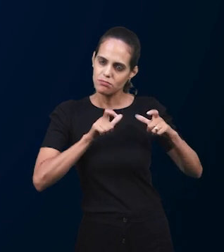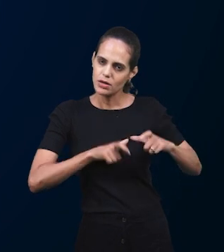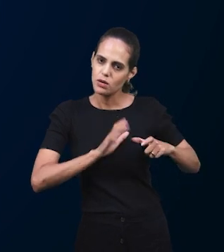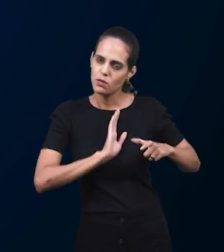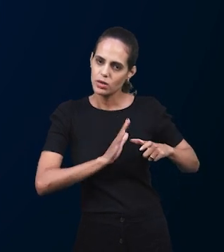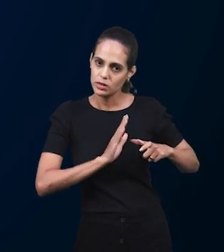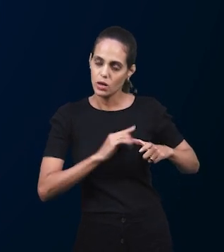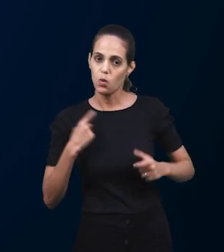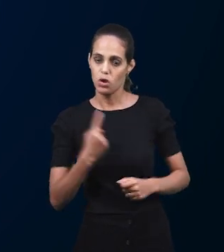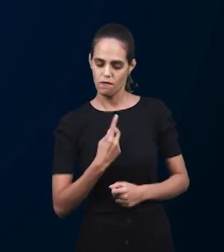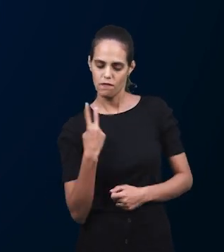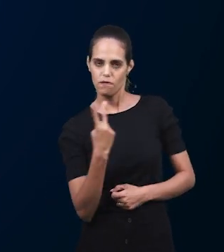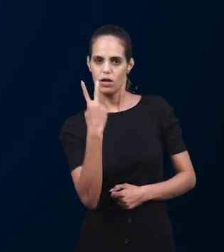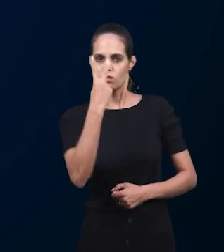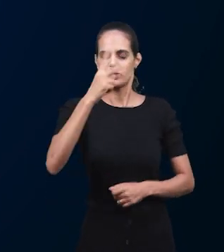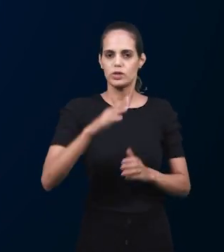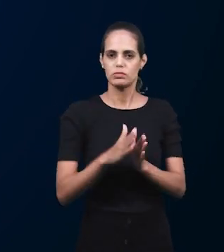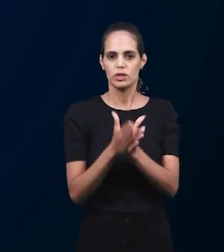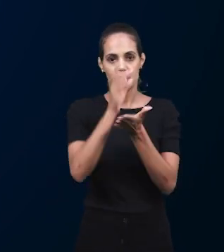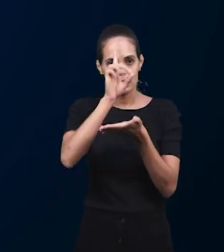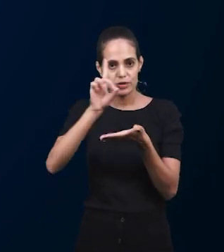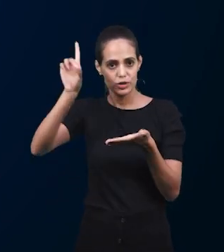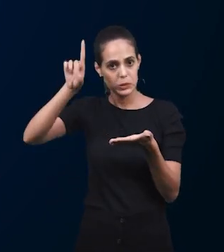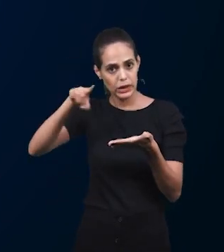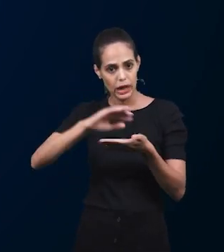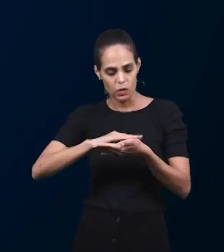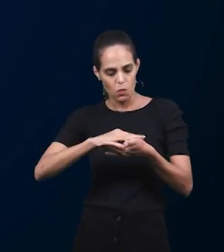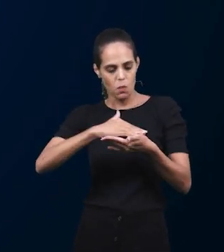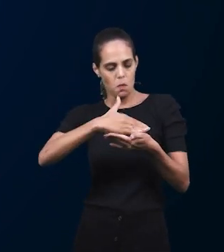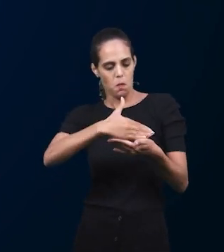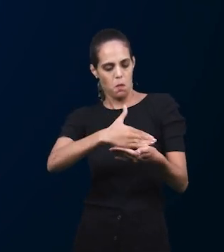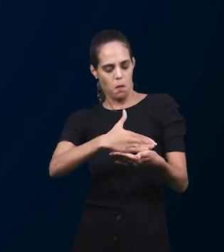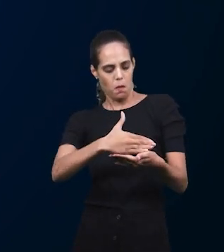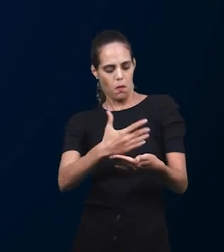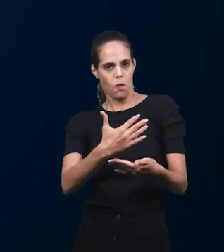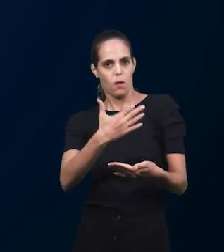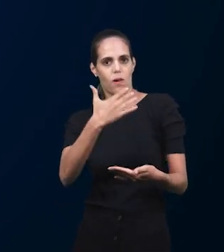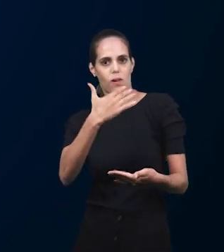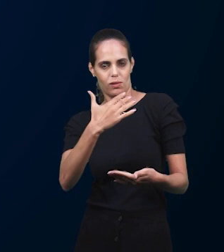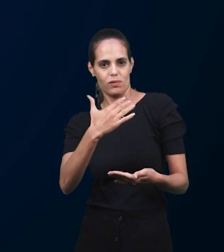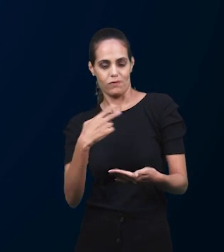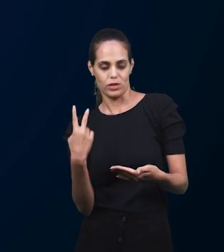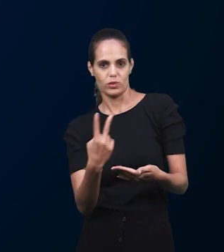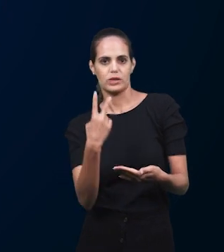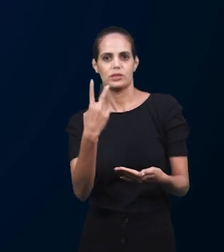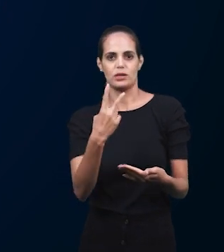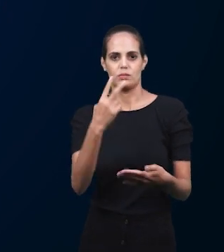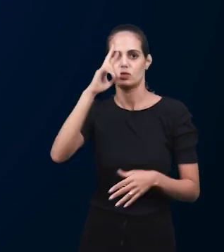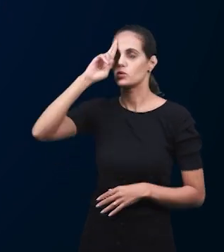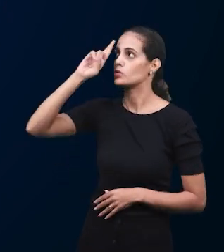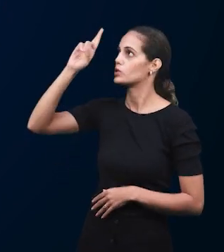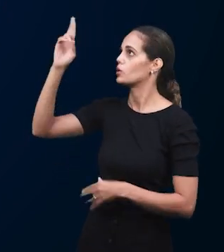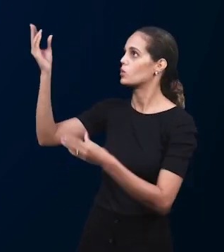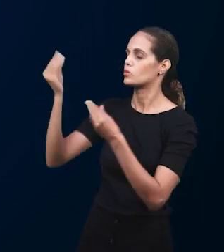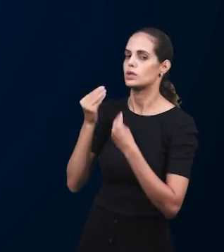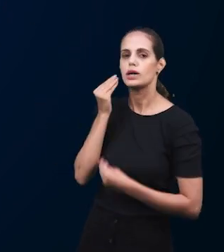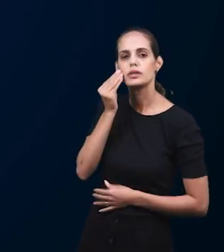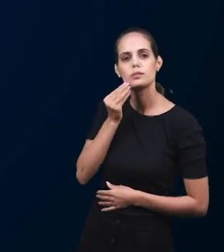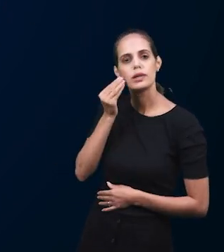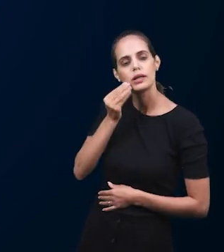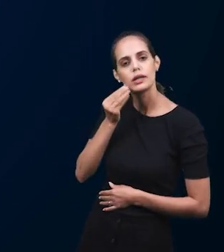ценим это сокровище, Слово Божие. Оно открывается нам, и мы живем жизнью,